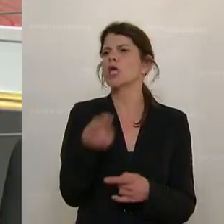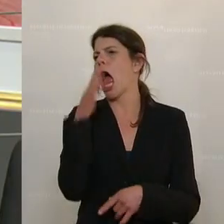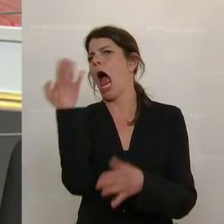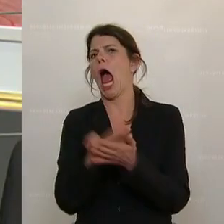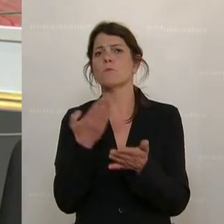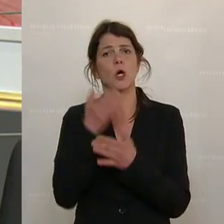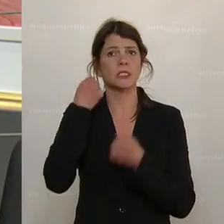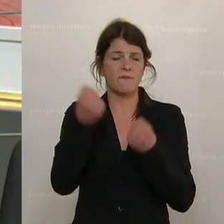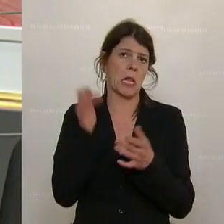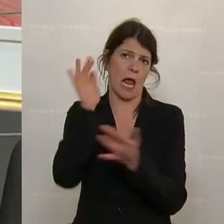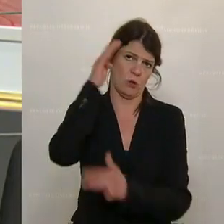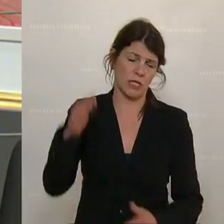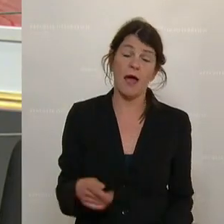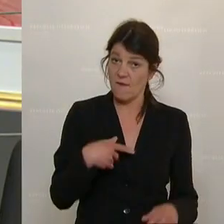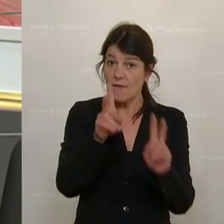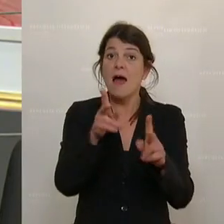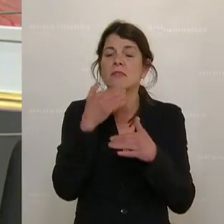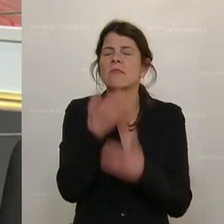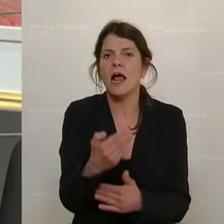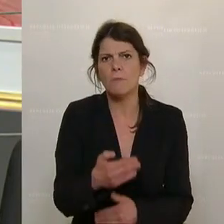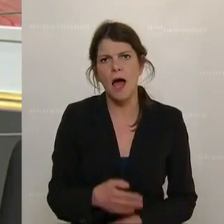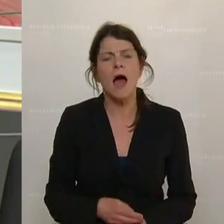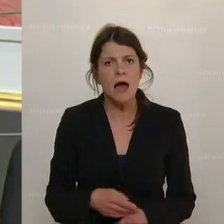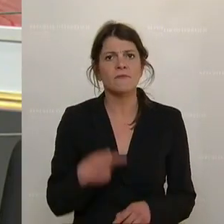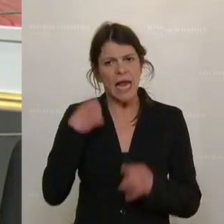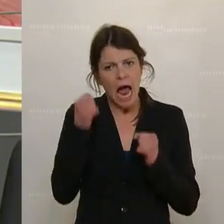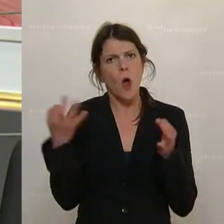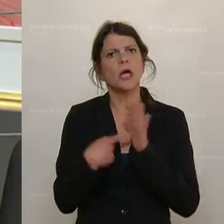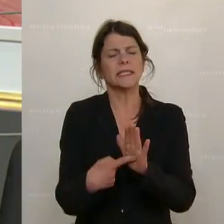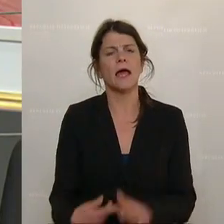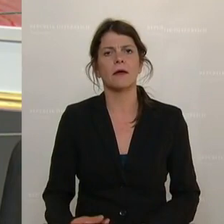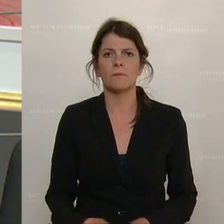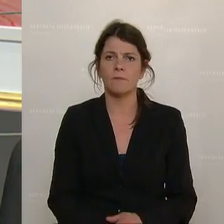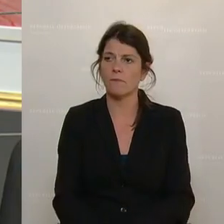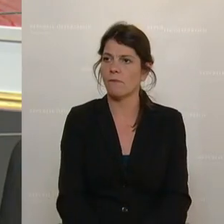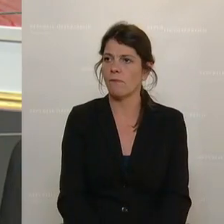bin ich wirklich dankbar dafür, das heute mehr als das aufzeigen zu können.